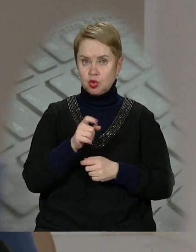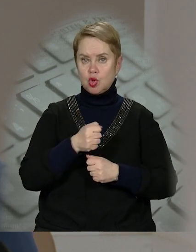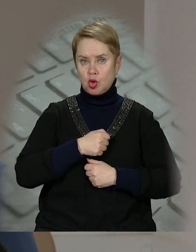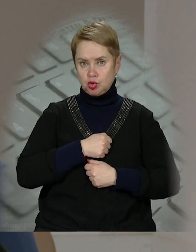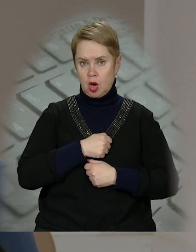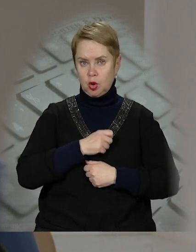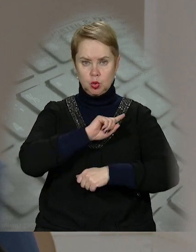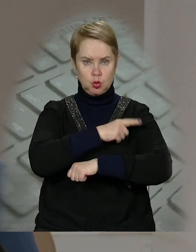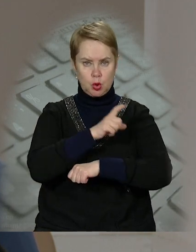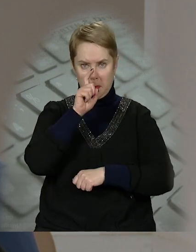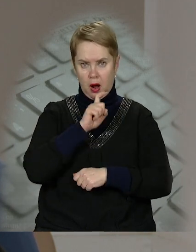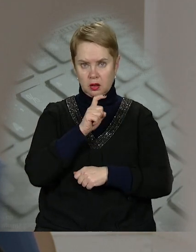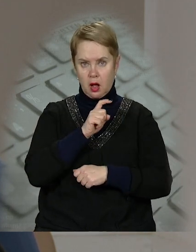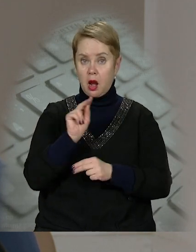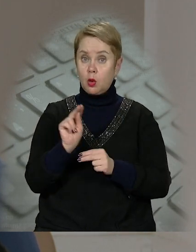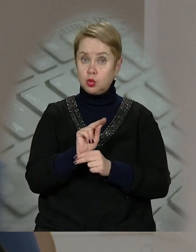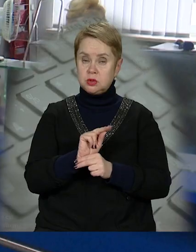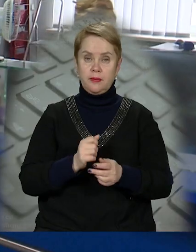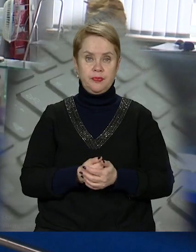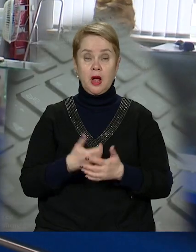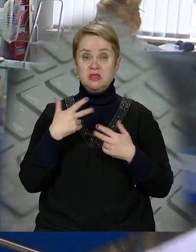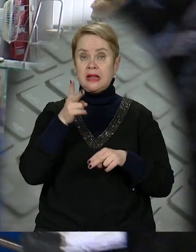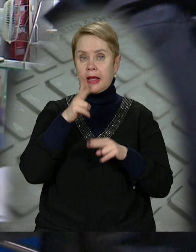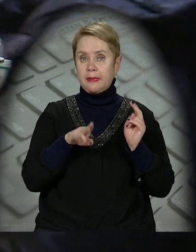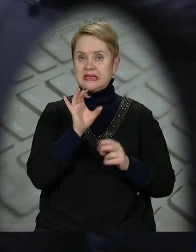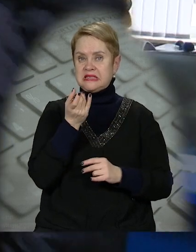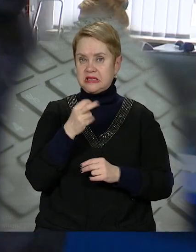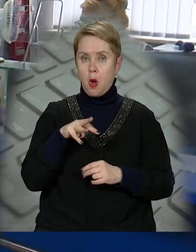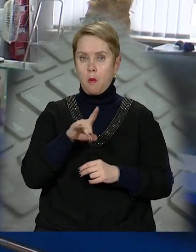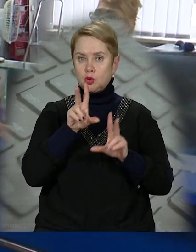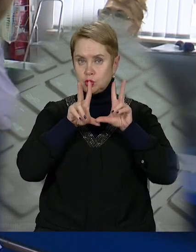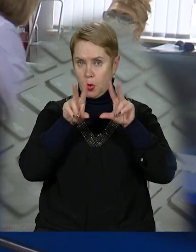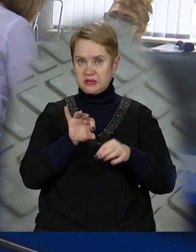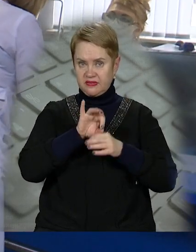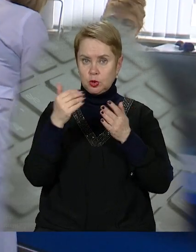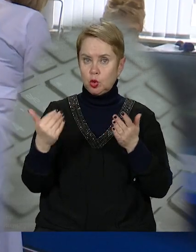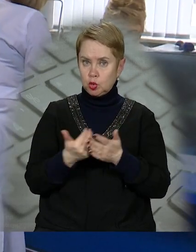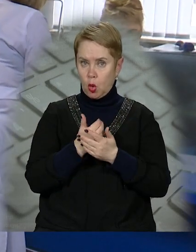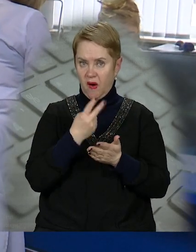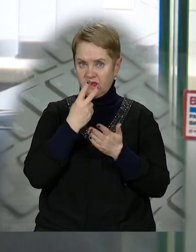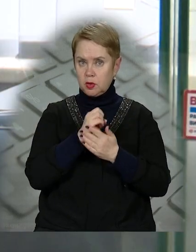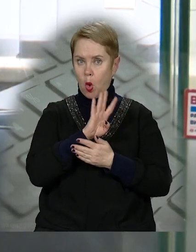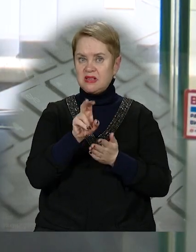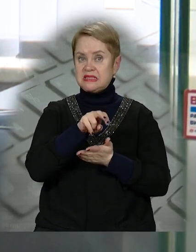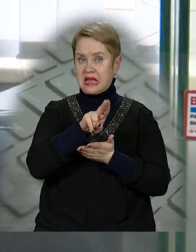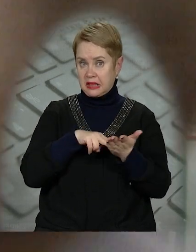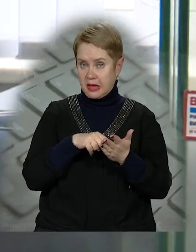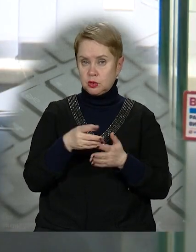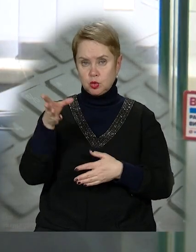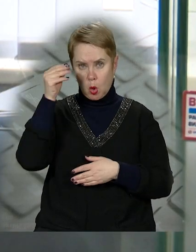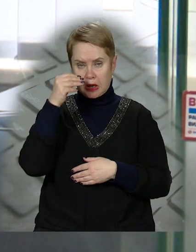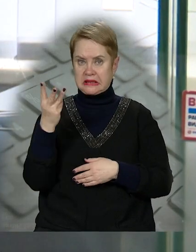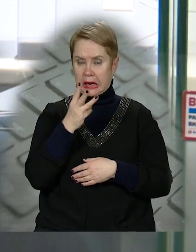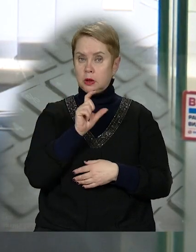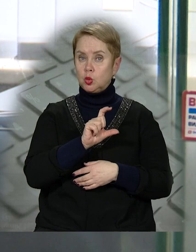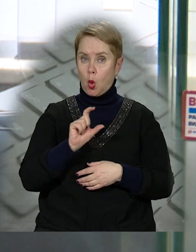що, на жаль, дуже погано лікуються. Вже наприкінці січня в МОЗ обіцяють ввести новий вид ковід-сертифіката. З